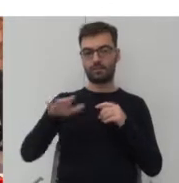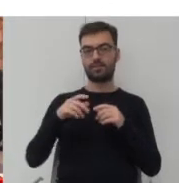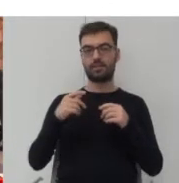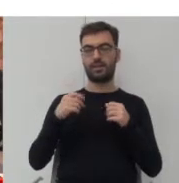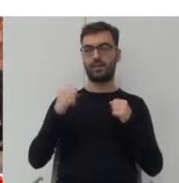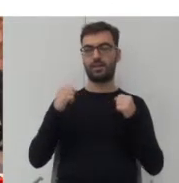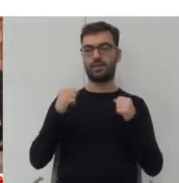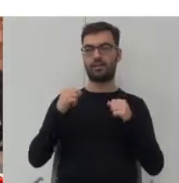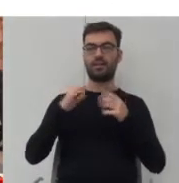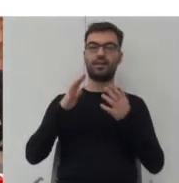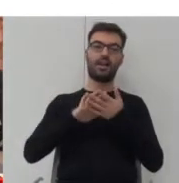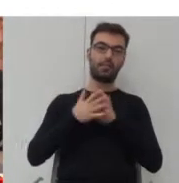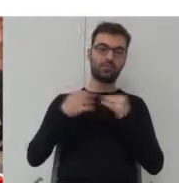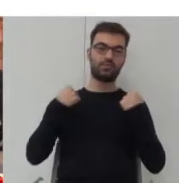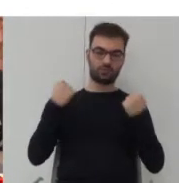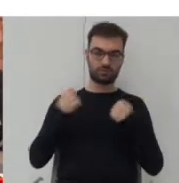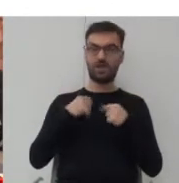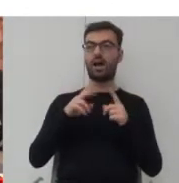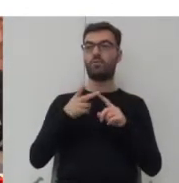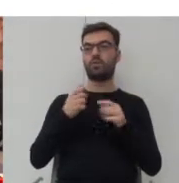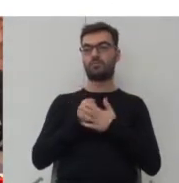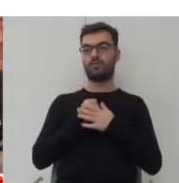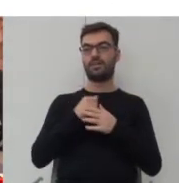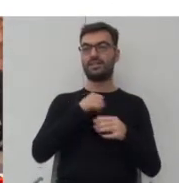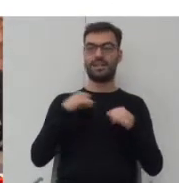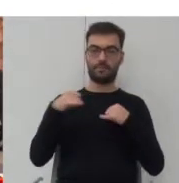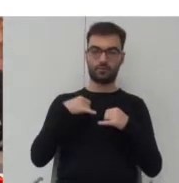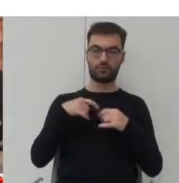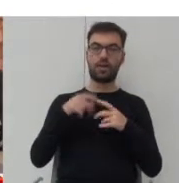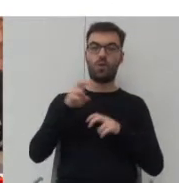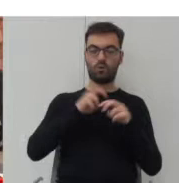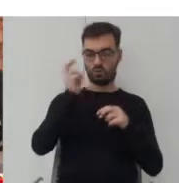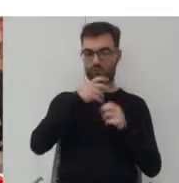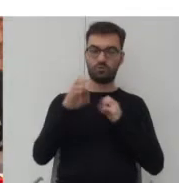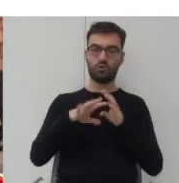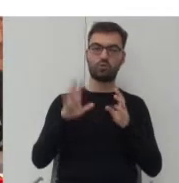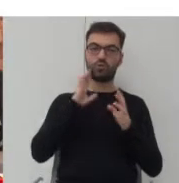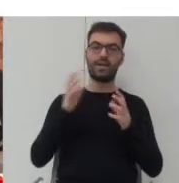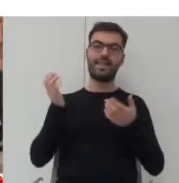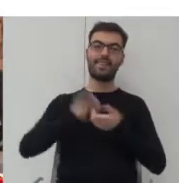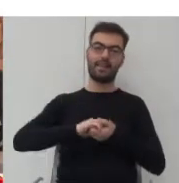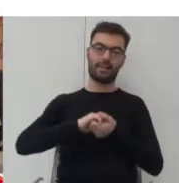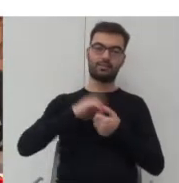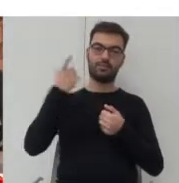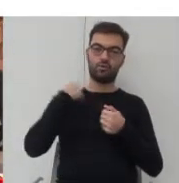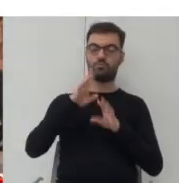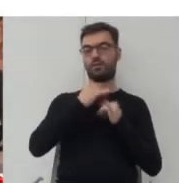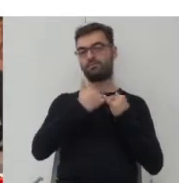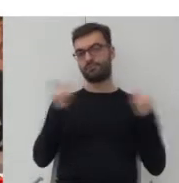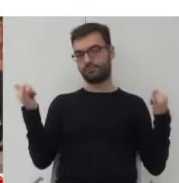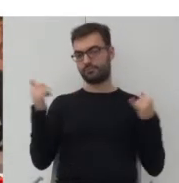Z drugiej strony też z perspektywy samorządowej ruch jest po prostu ciekawą płaszczyzną integracji osób, które mają bardzo różny